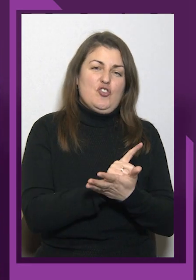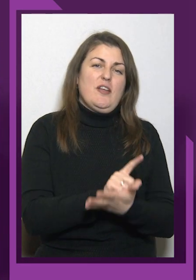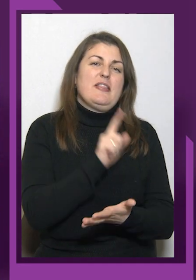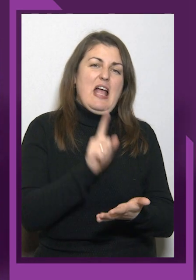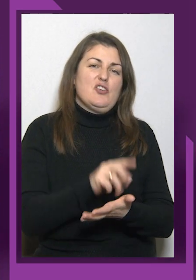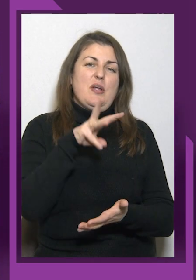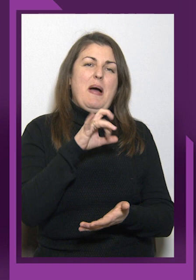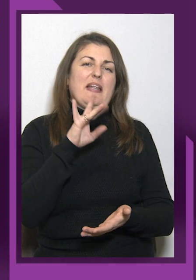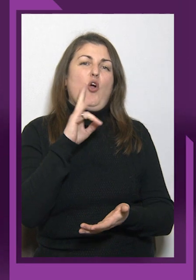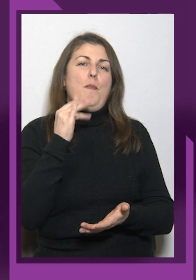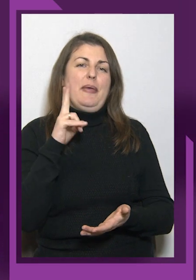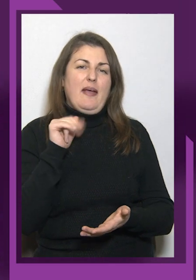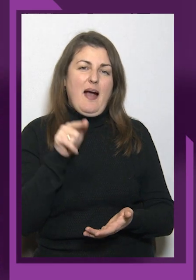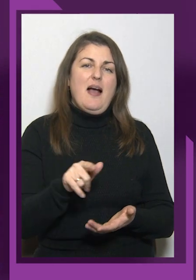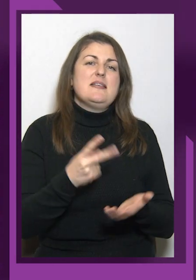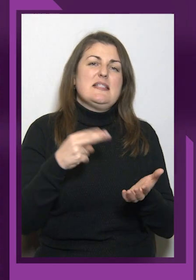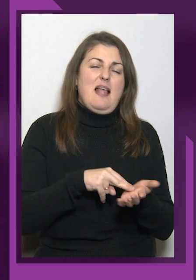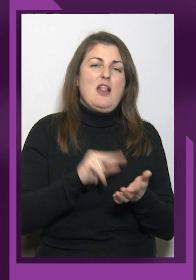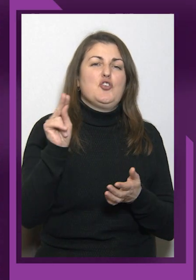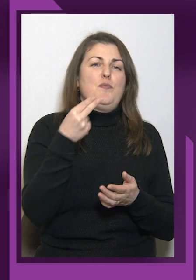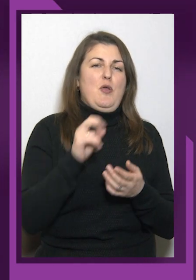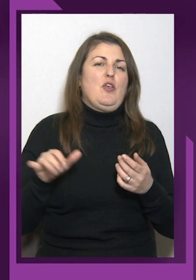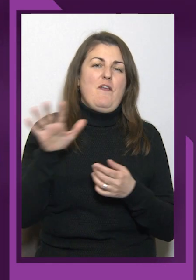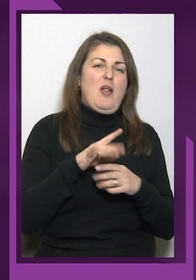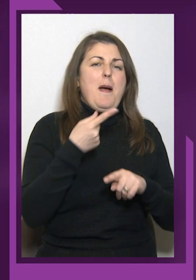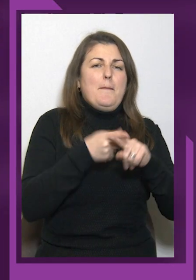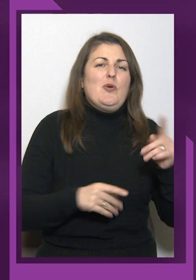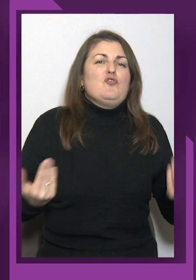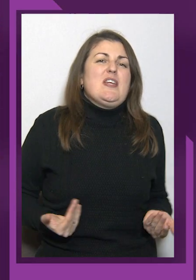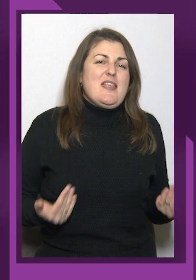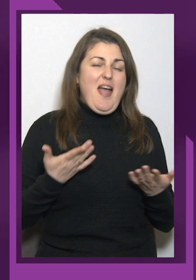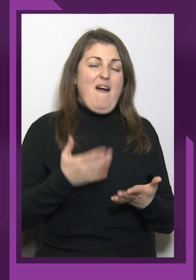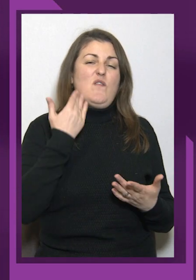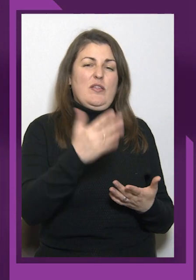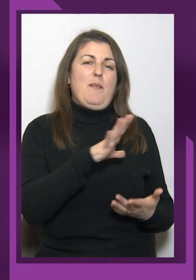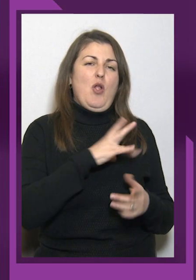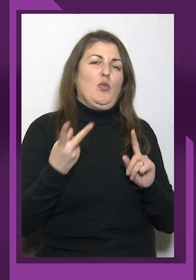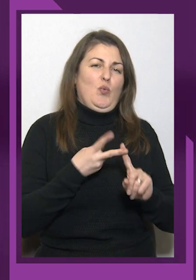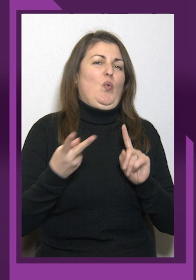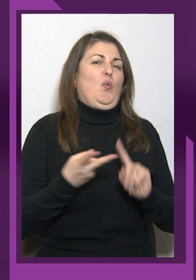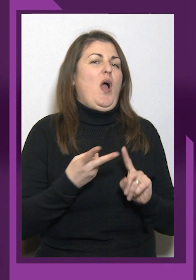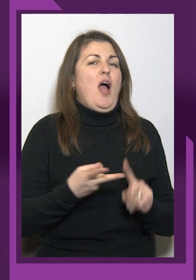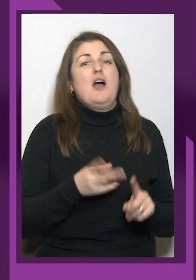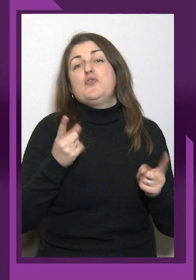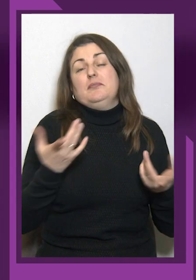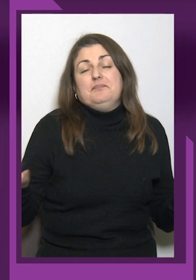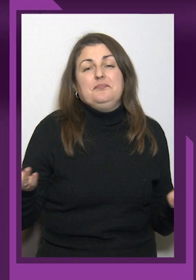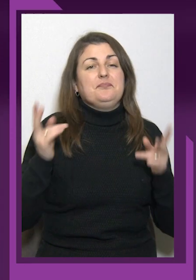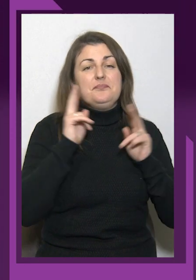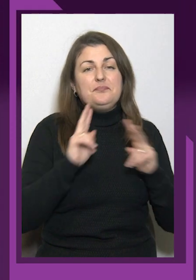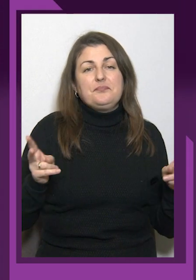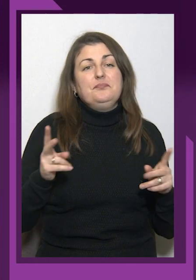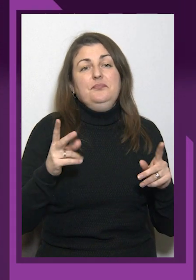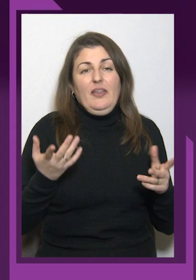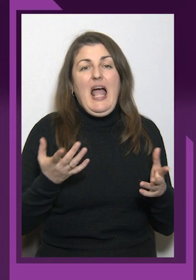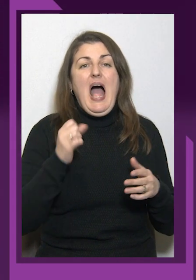Пів життя вона була другою. Що-хось не досягало. А зараз я доволений. Вона